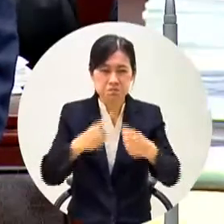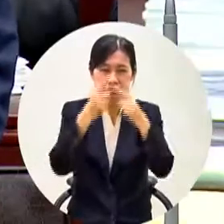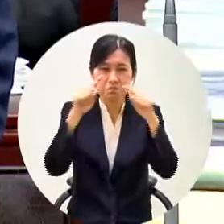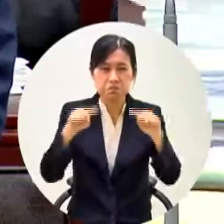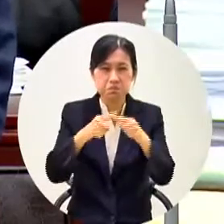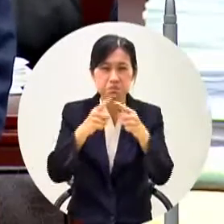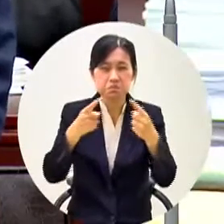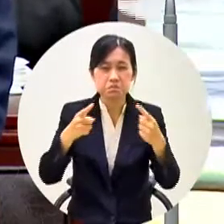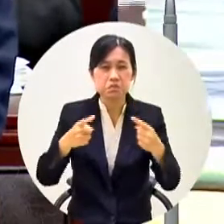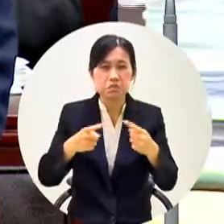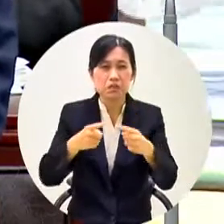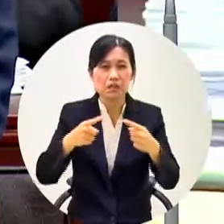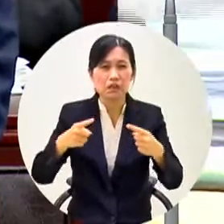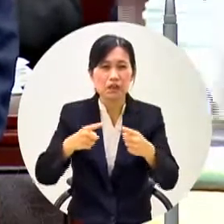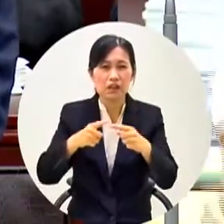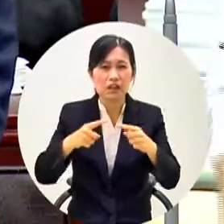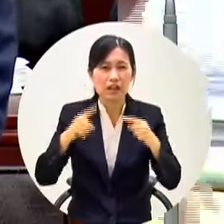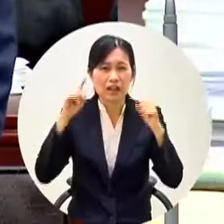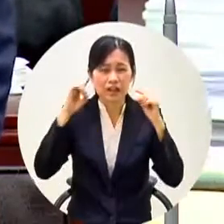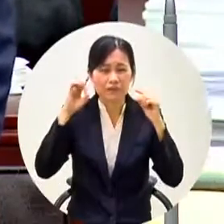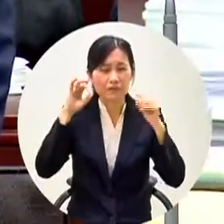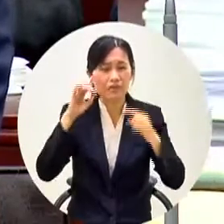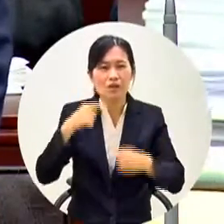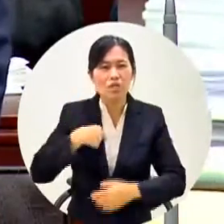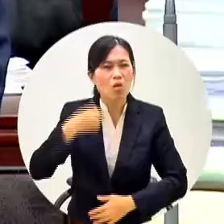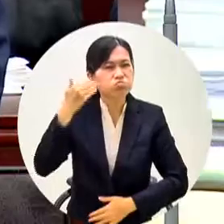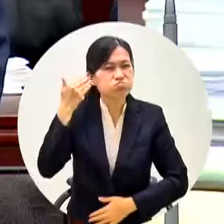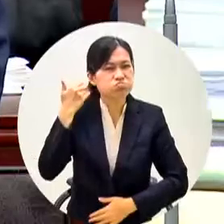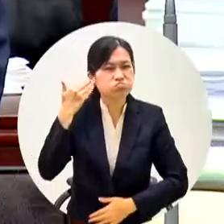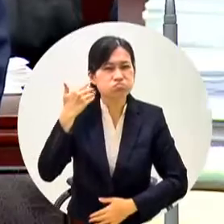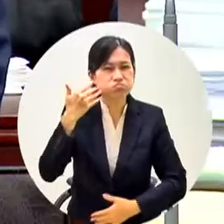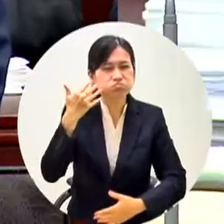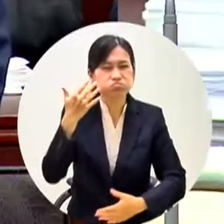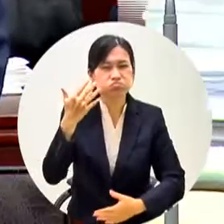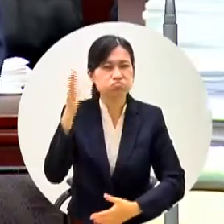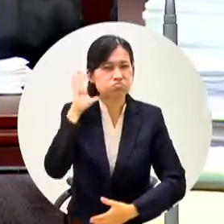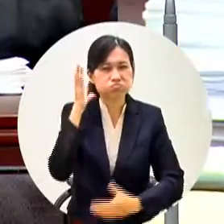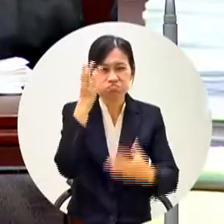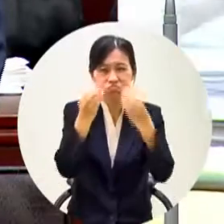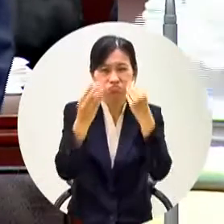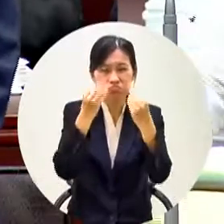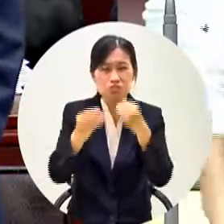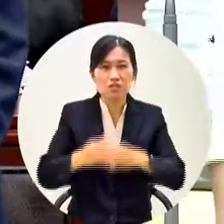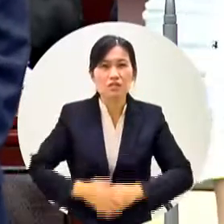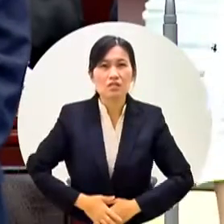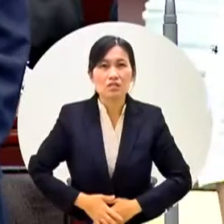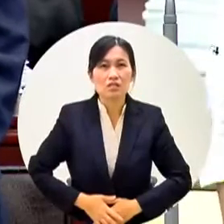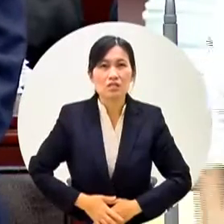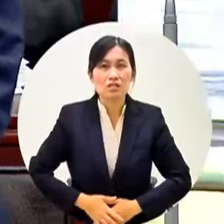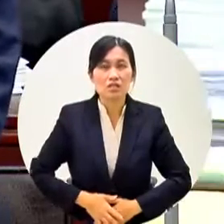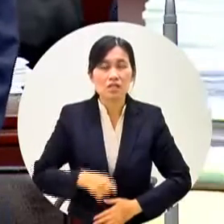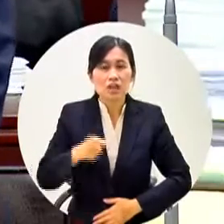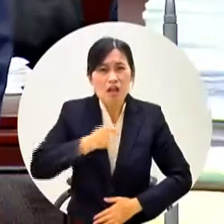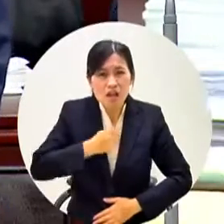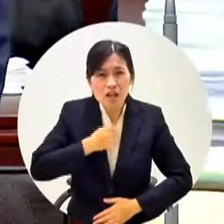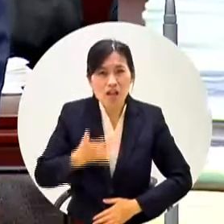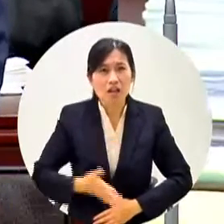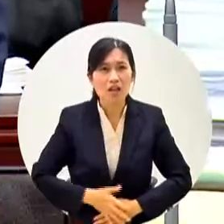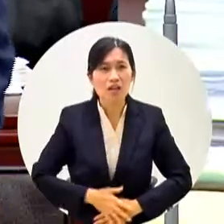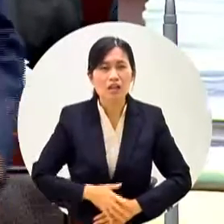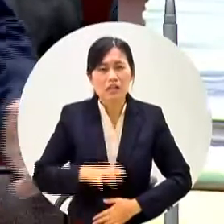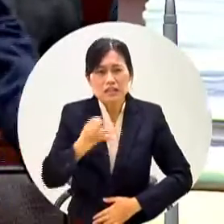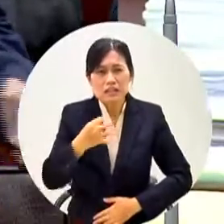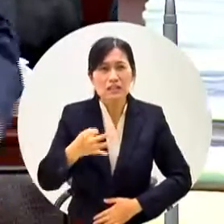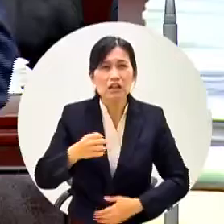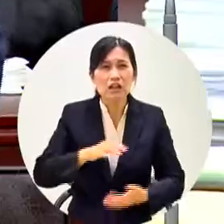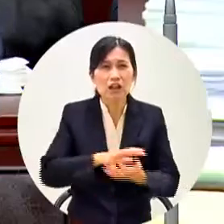做不是要讓他亂不是要讓他的團隊亂搞錢你懂意思嗎什麼叫亂搞錢